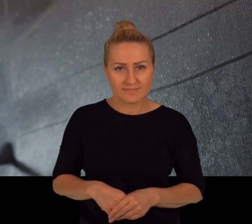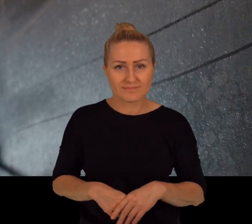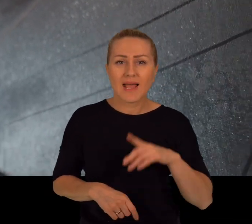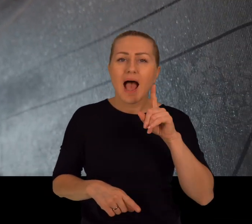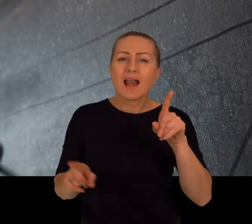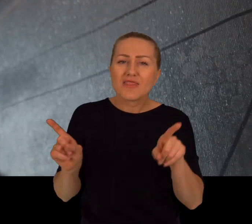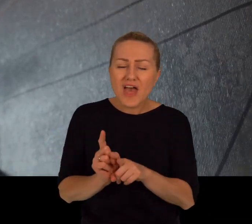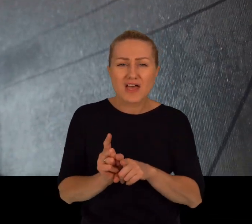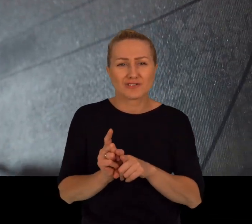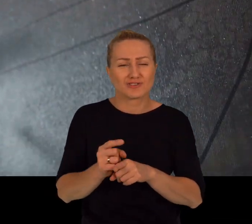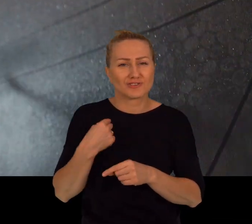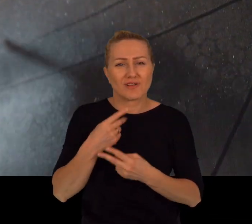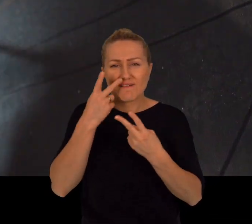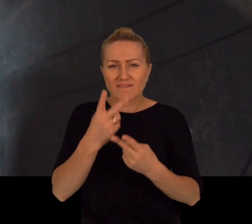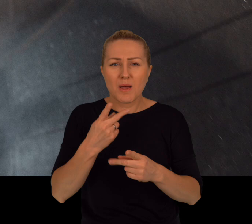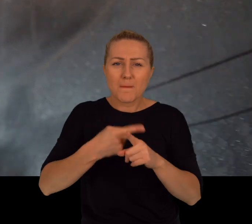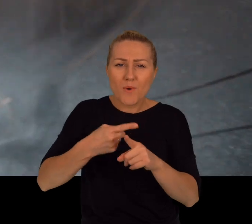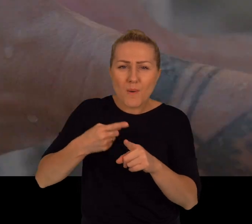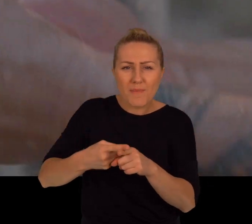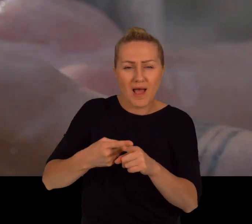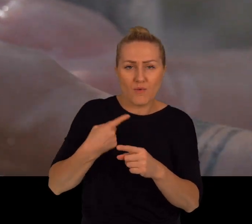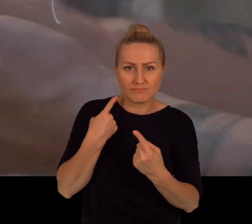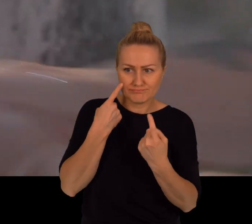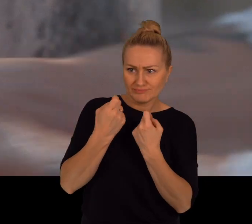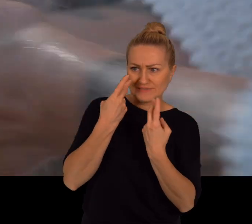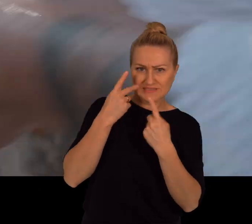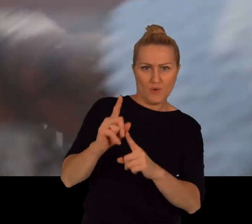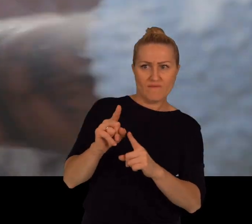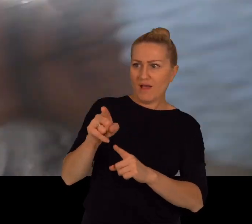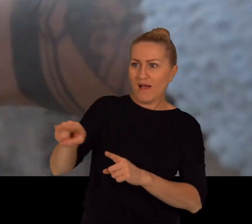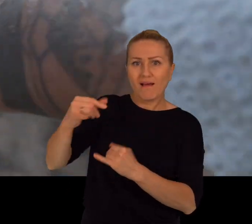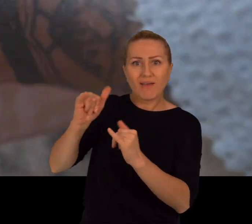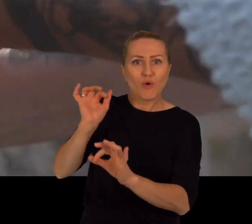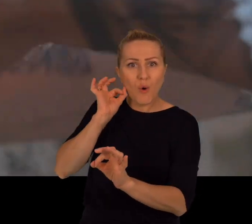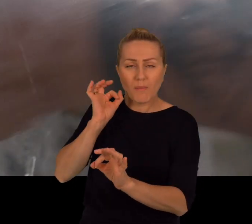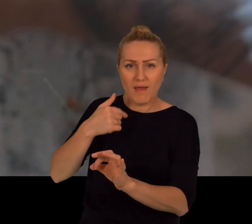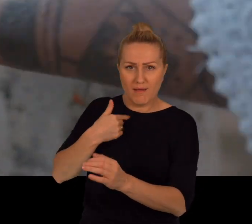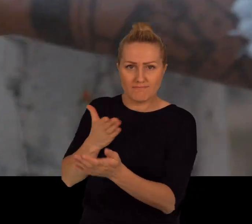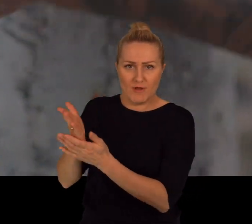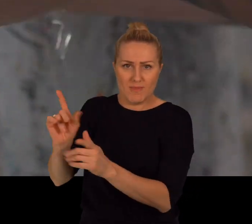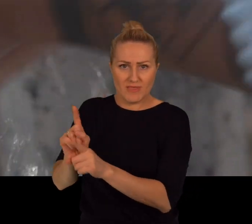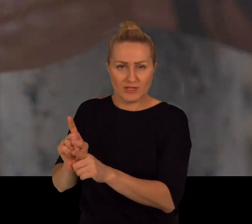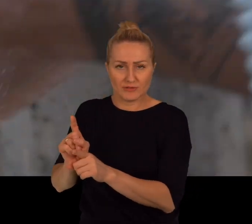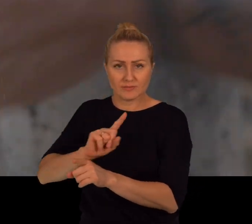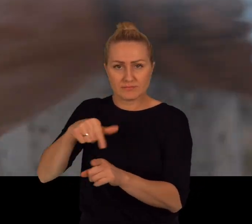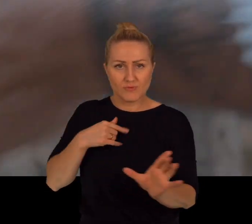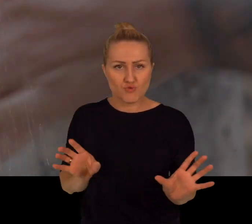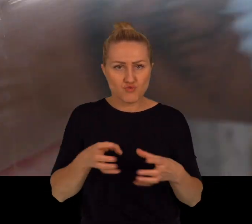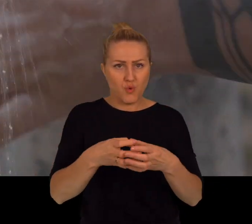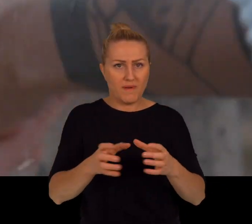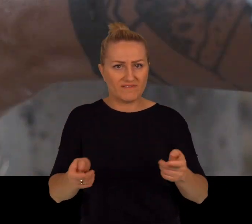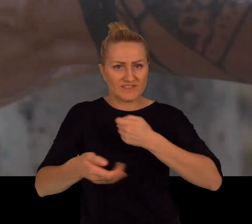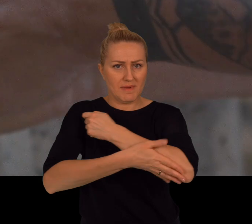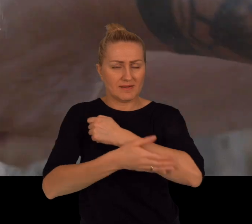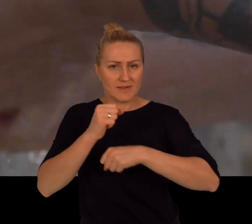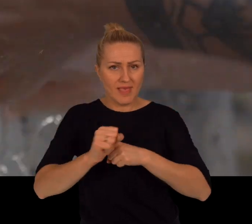Ale też zaczęłam zauważać, że pomagam tym innym, bo tworzymy taką grupę wsparcia. I na drugi dzień